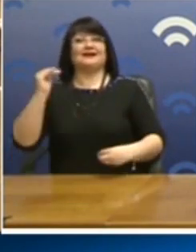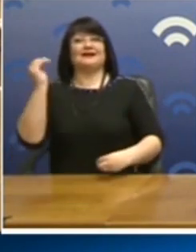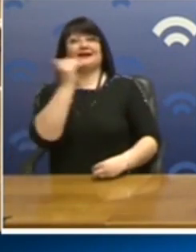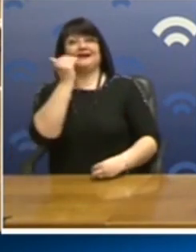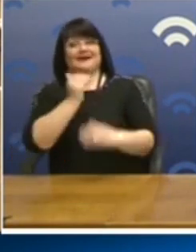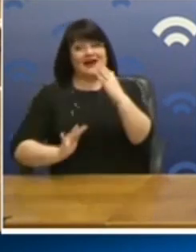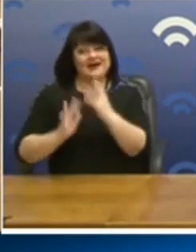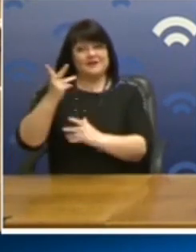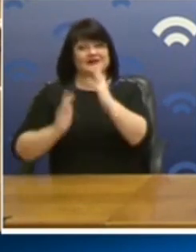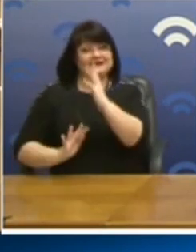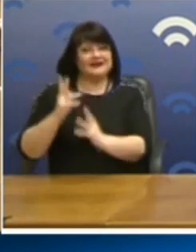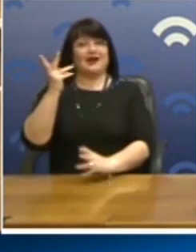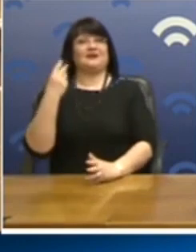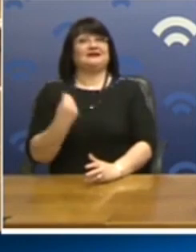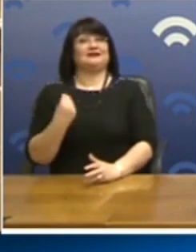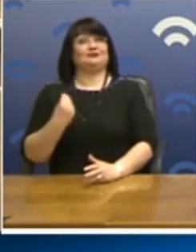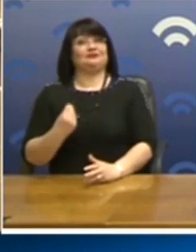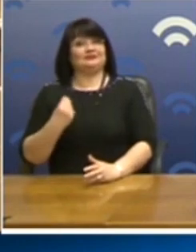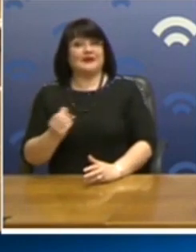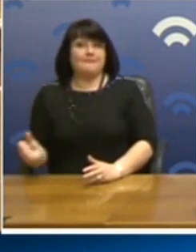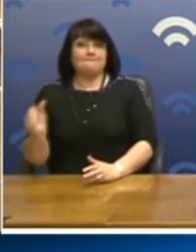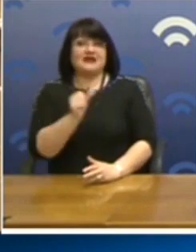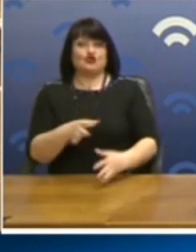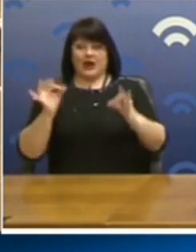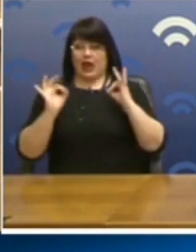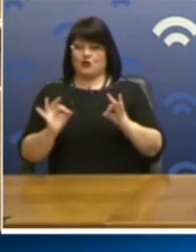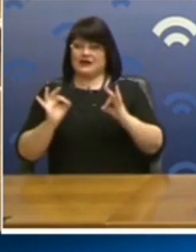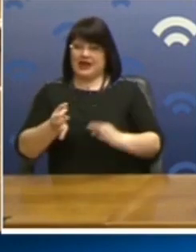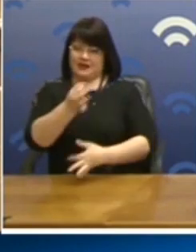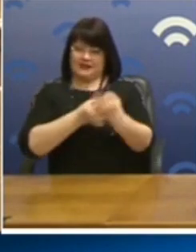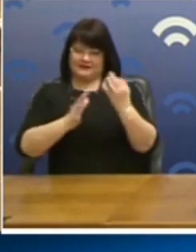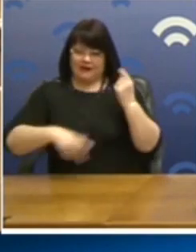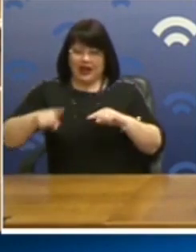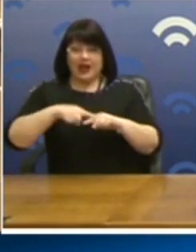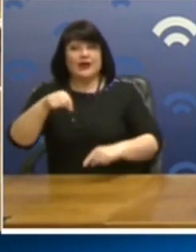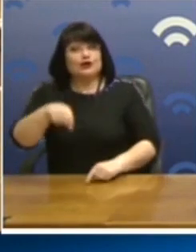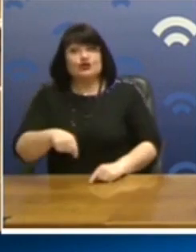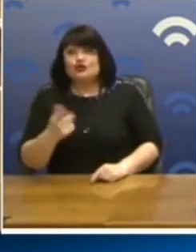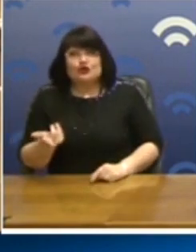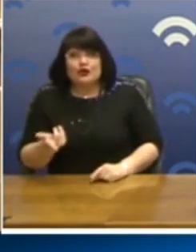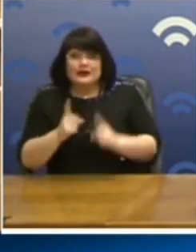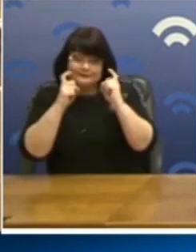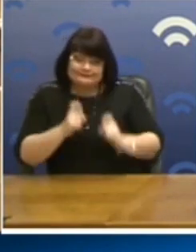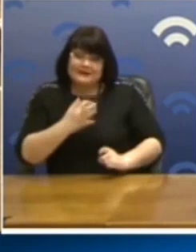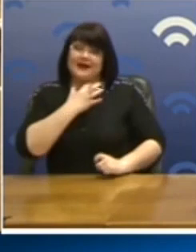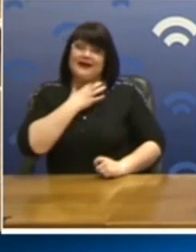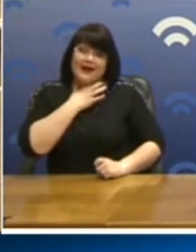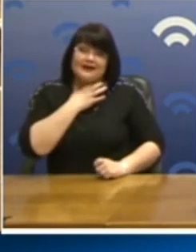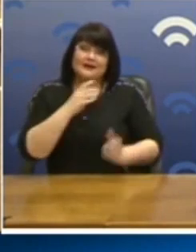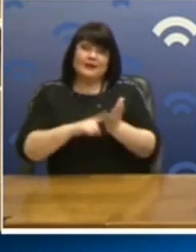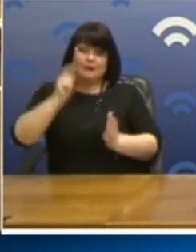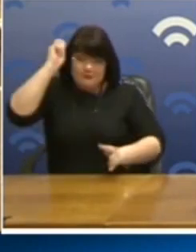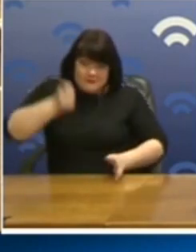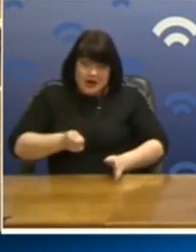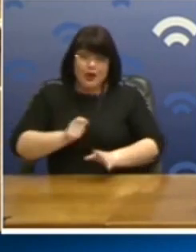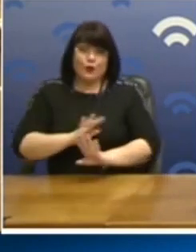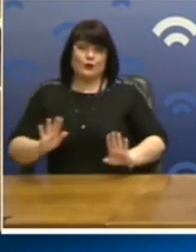ανάπτυξης και για επιστροφή στην κανονικότητα, τώρα είστε αναγκασμένοι να παραδεχτείτε ότι